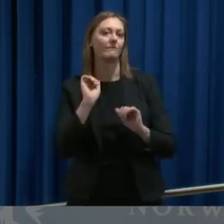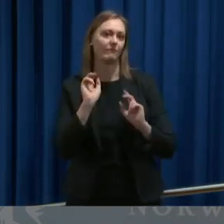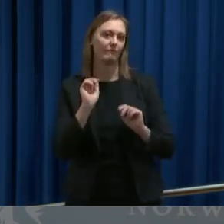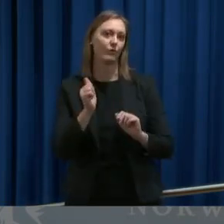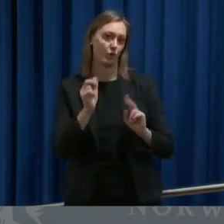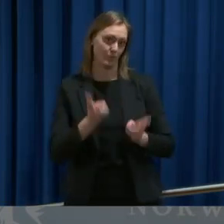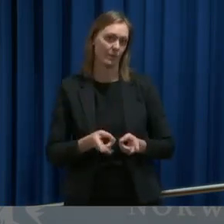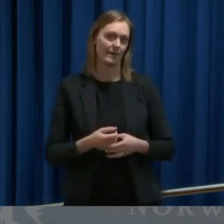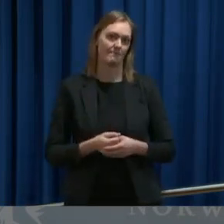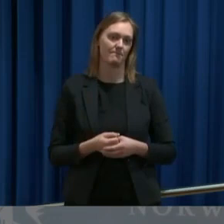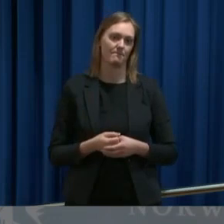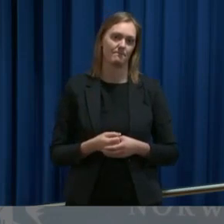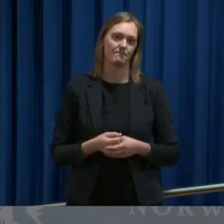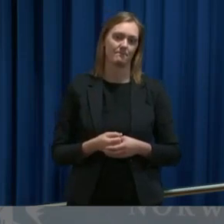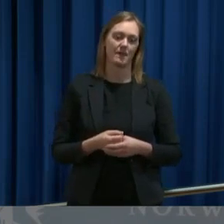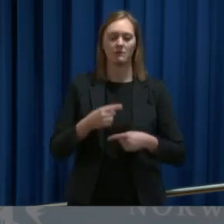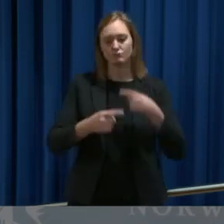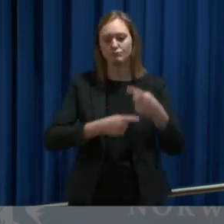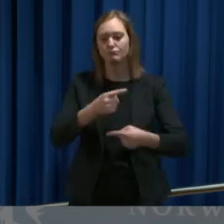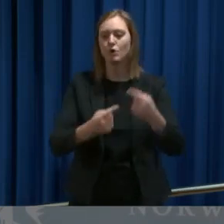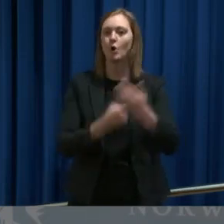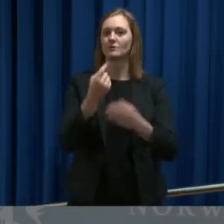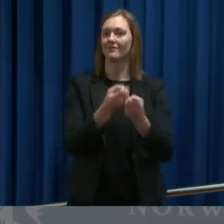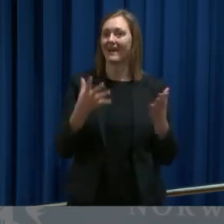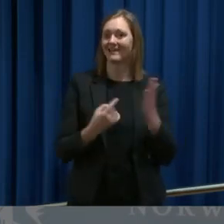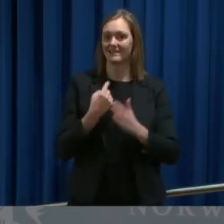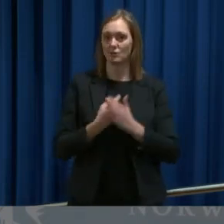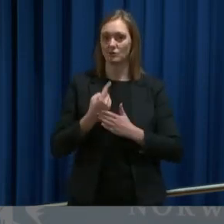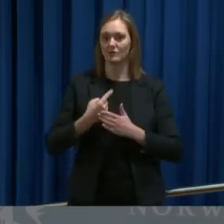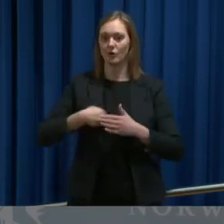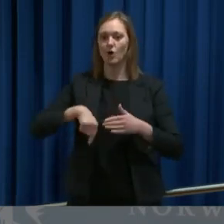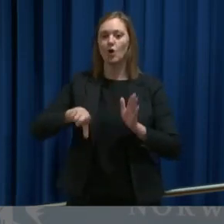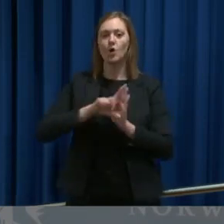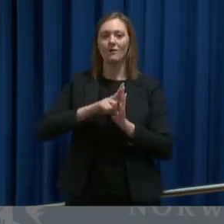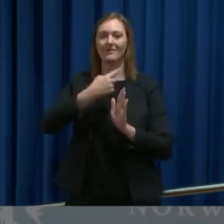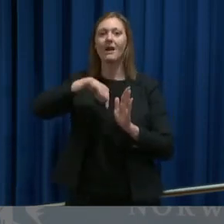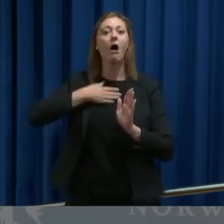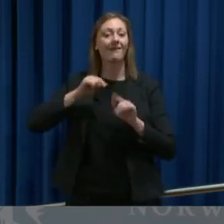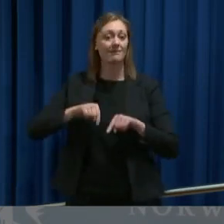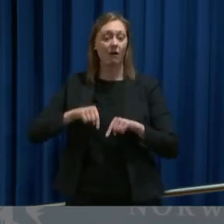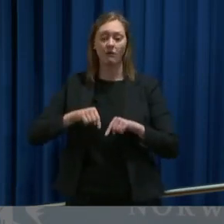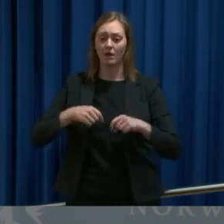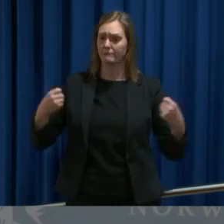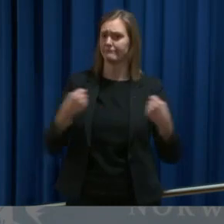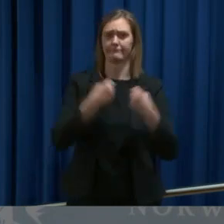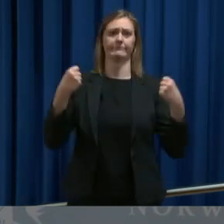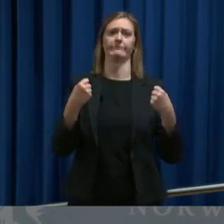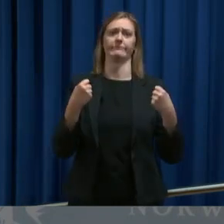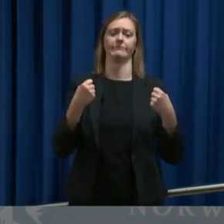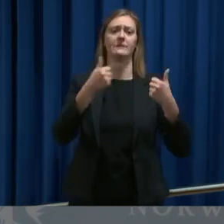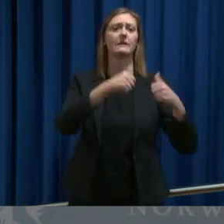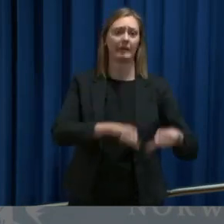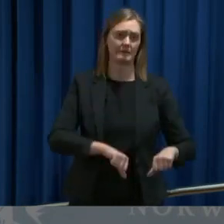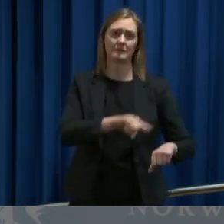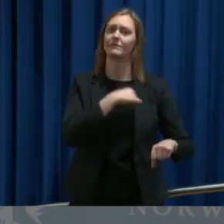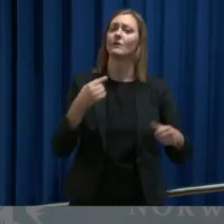Det vil rett og slett oppstå en del situasjoner hvor lovverket slik det er utformet i dag ikke passer på denne krisen